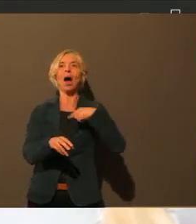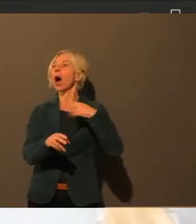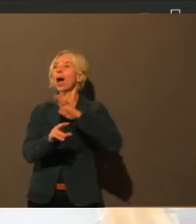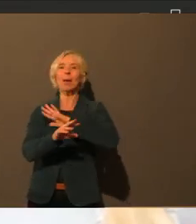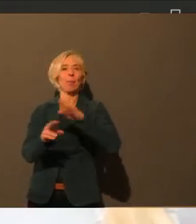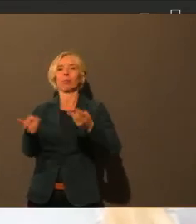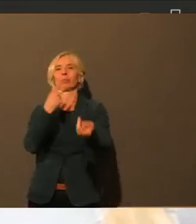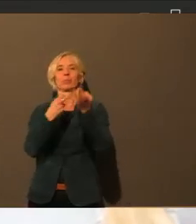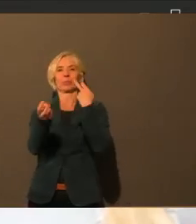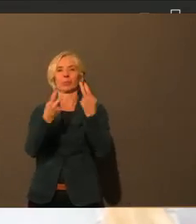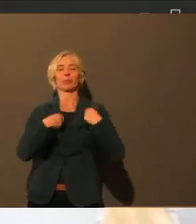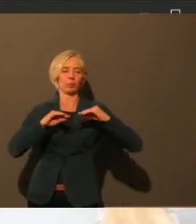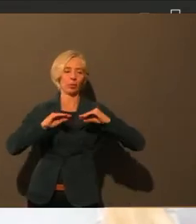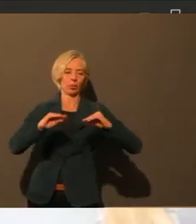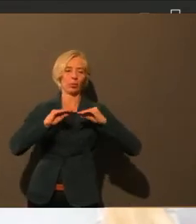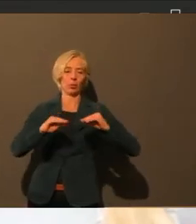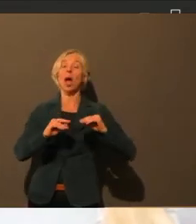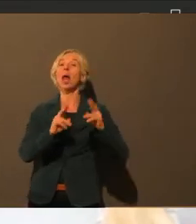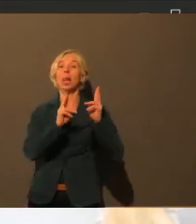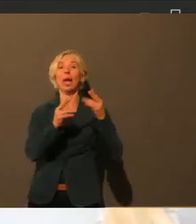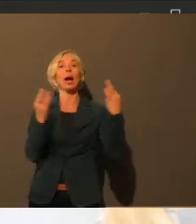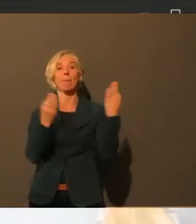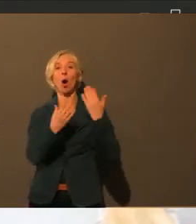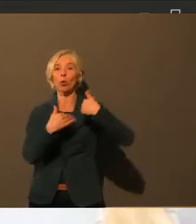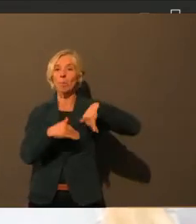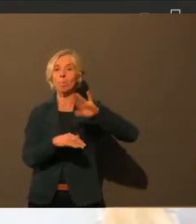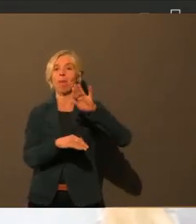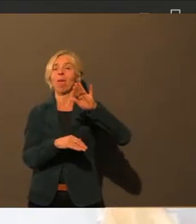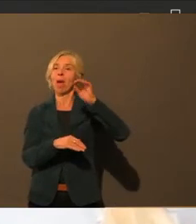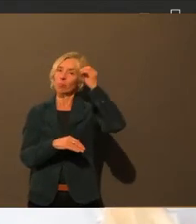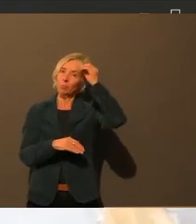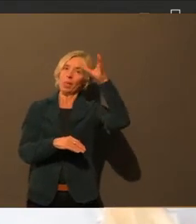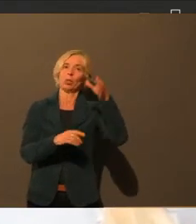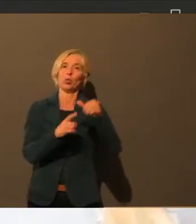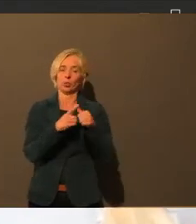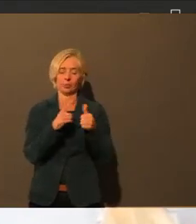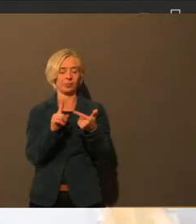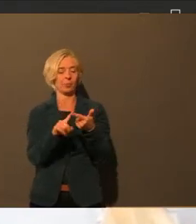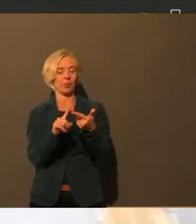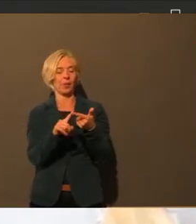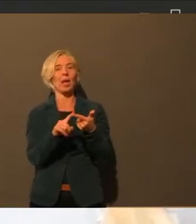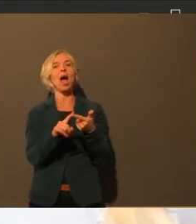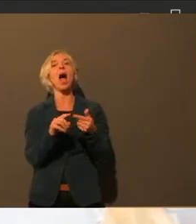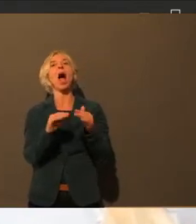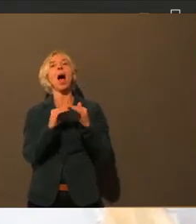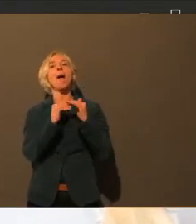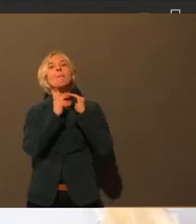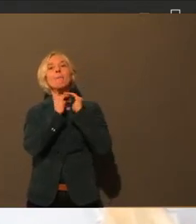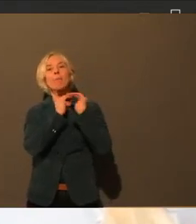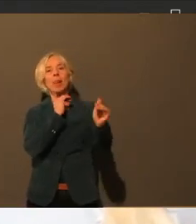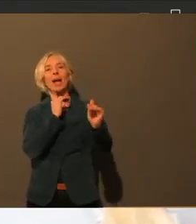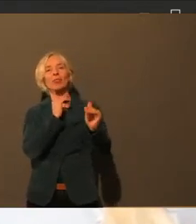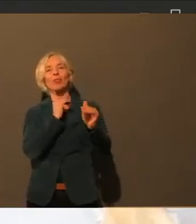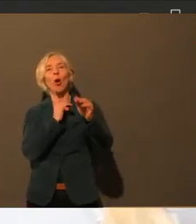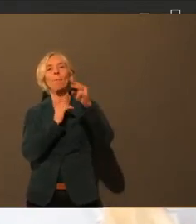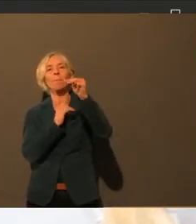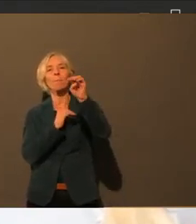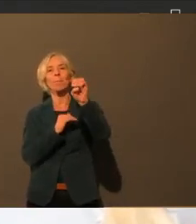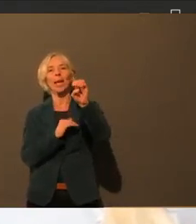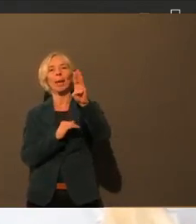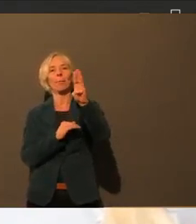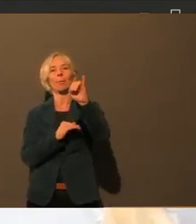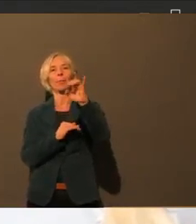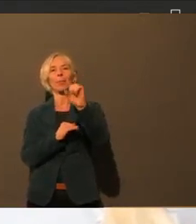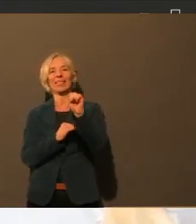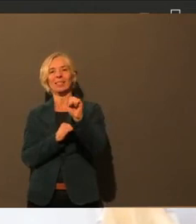teilnehmen können. Dass MEBIS immer wieder abstürzt, das kennen, glaube ich, alle Schülerinnen und Schüler, die